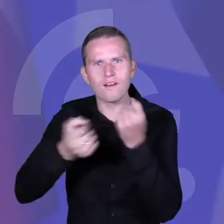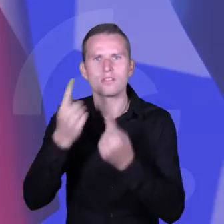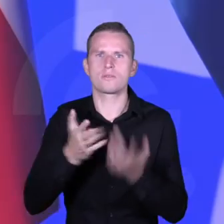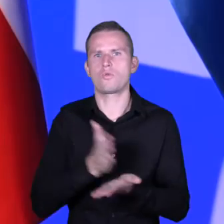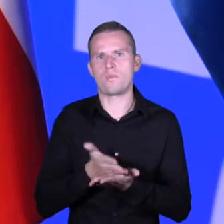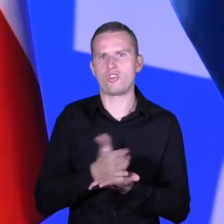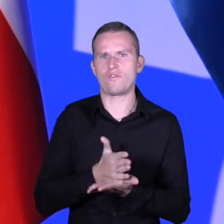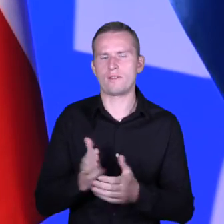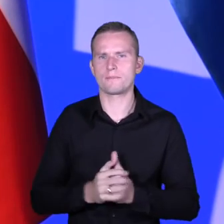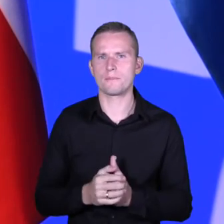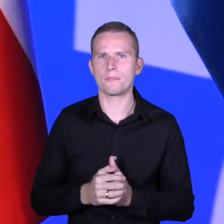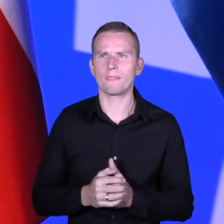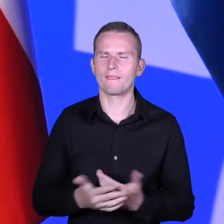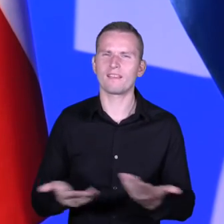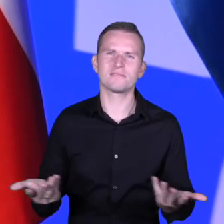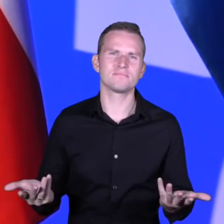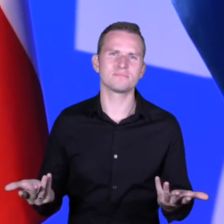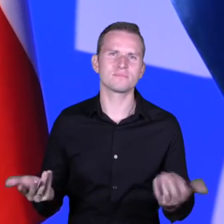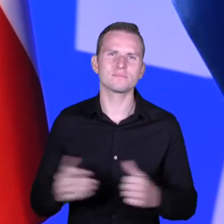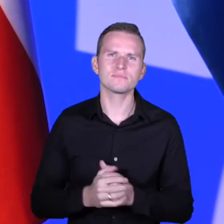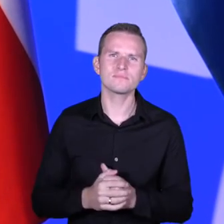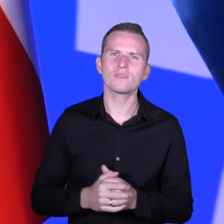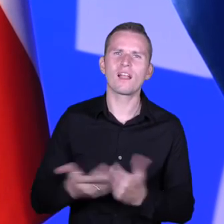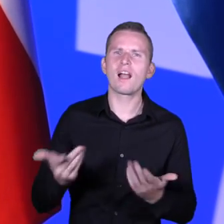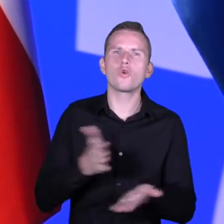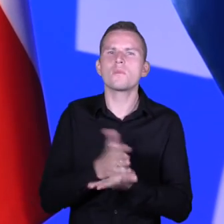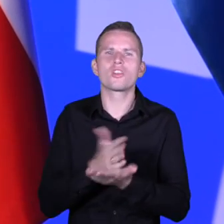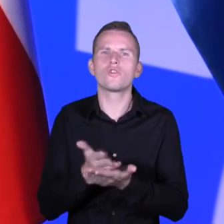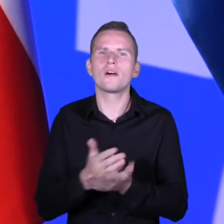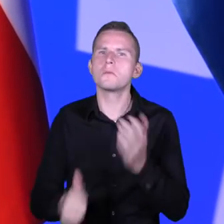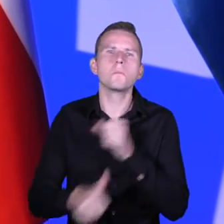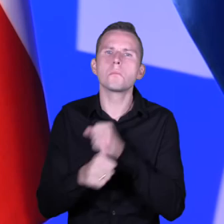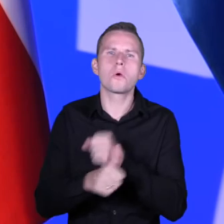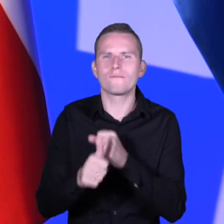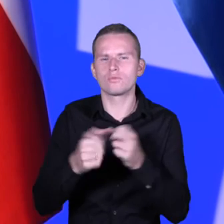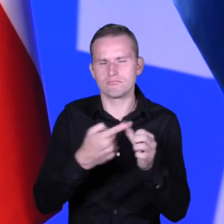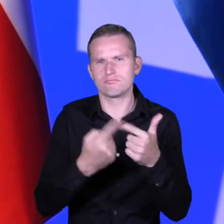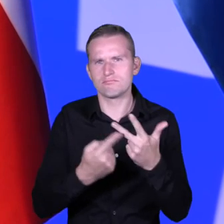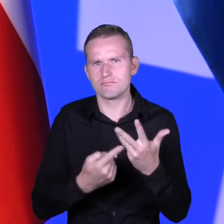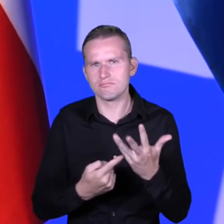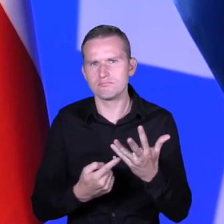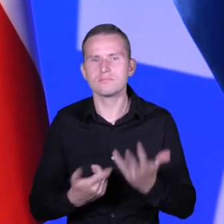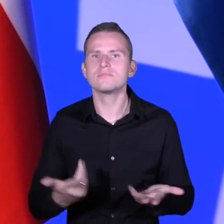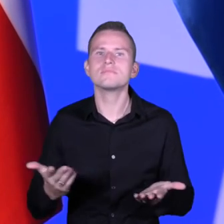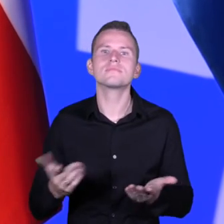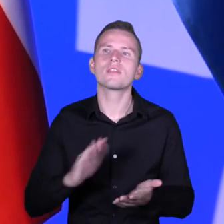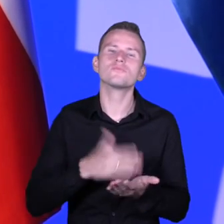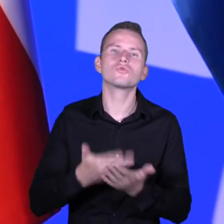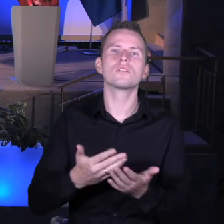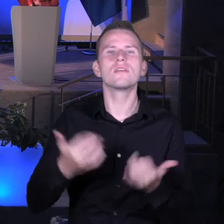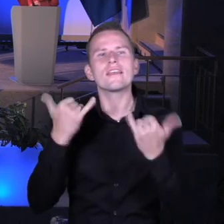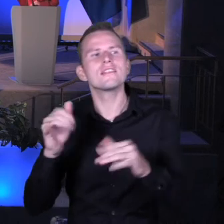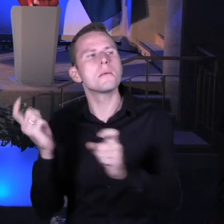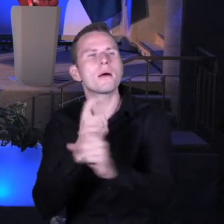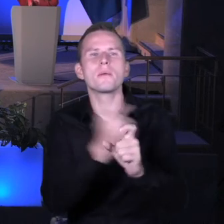Na to składa się tak naprawdę kilka przyczyn. Również to, z jakiego miejsca startowaliśmy. Inne kraje też nie